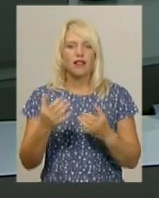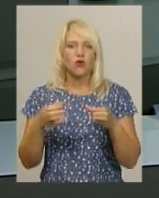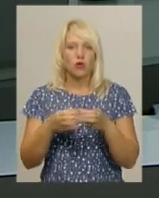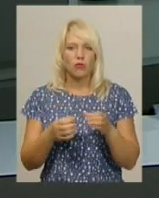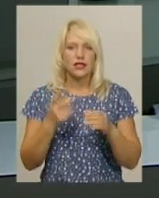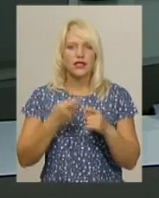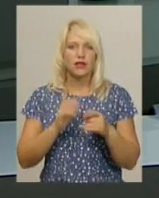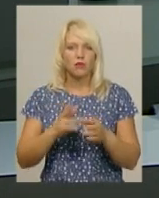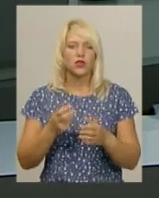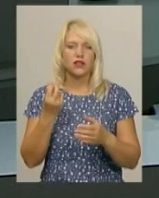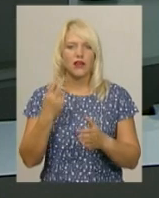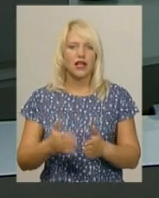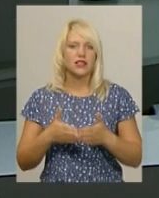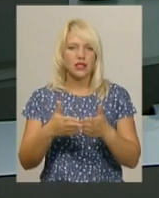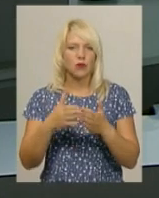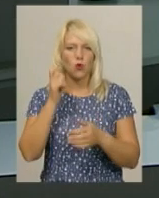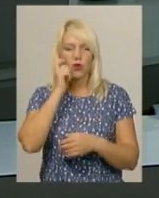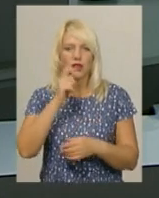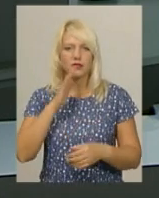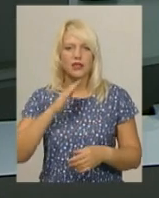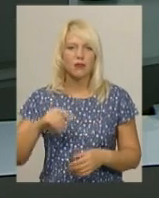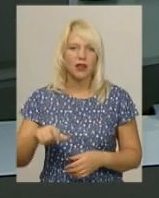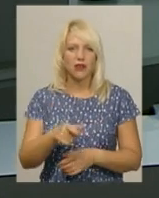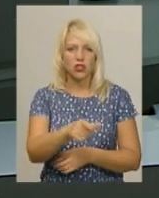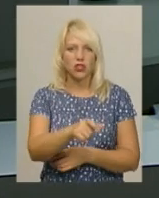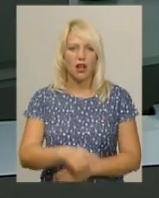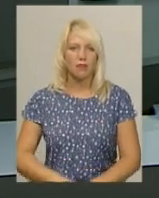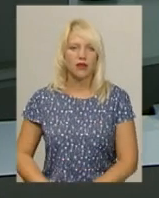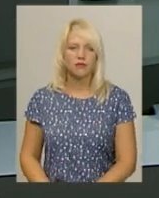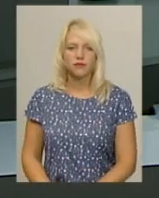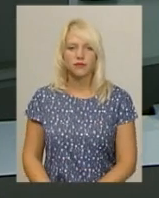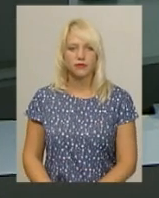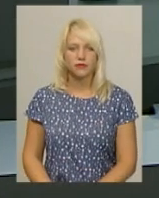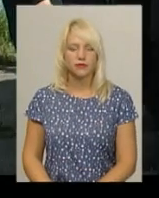12-й сплав українськими річками. Більше розповість Ярослава Анташевська.